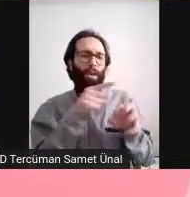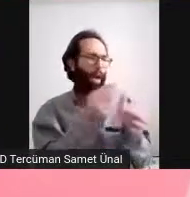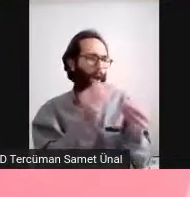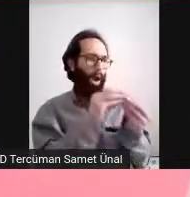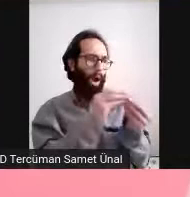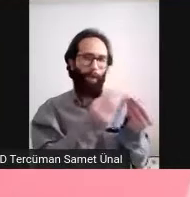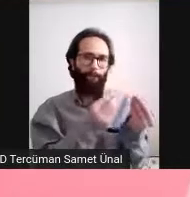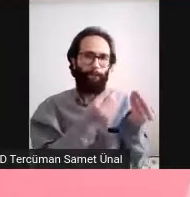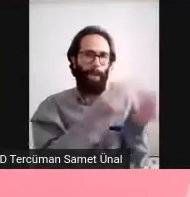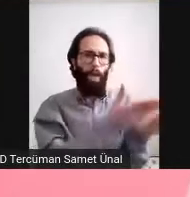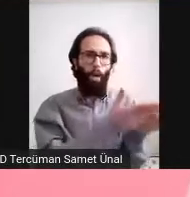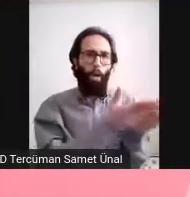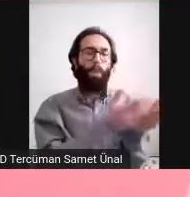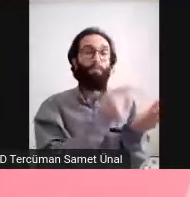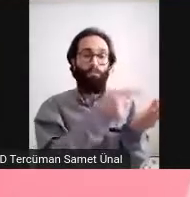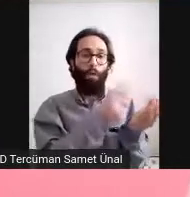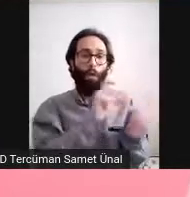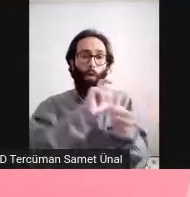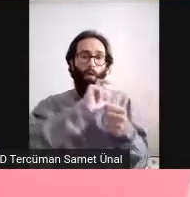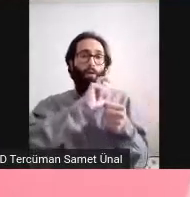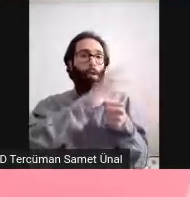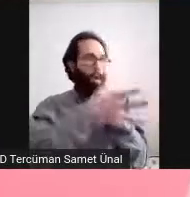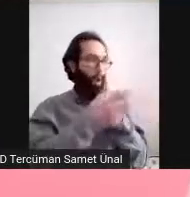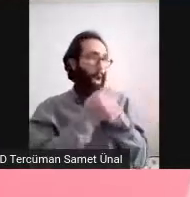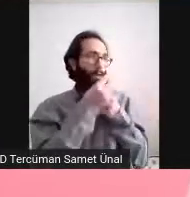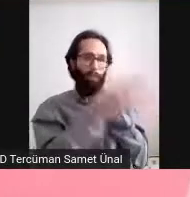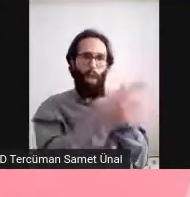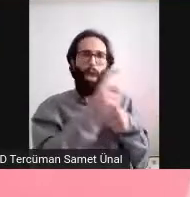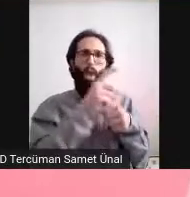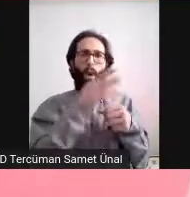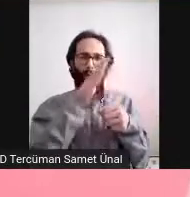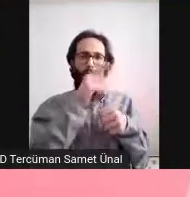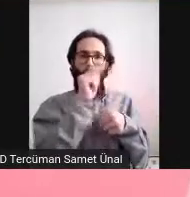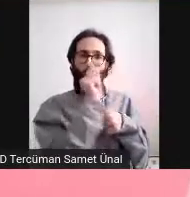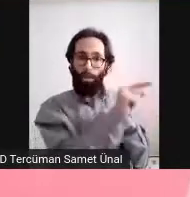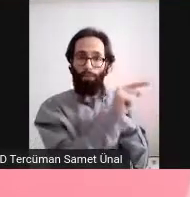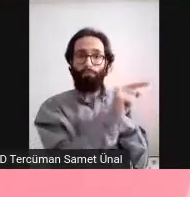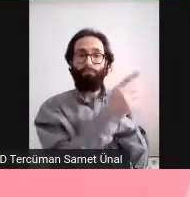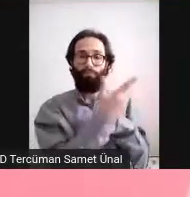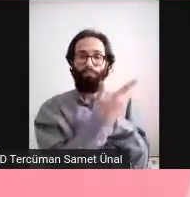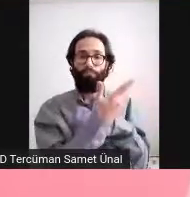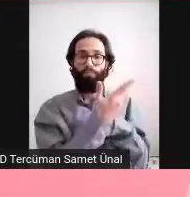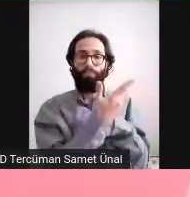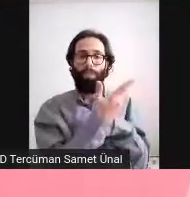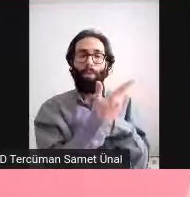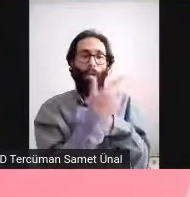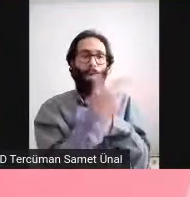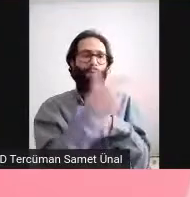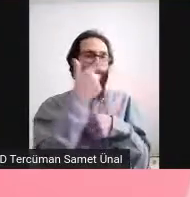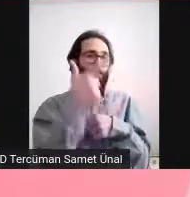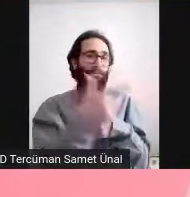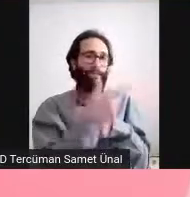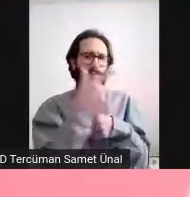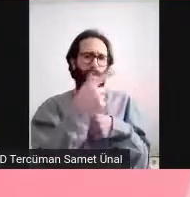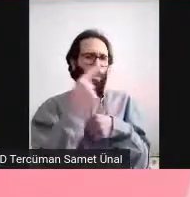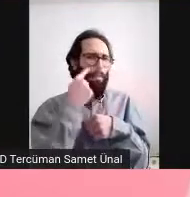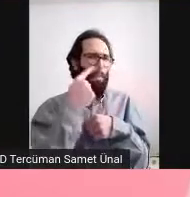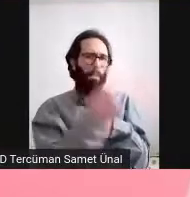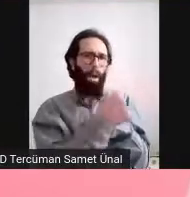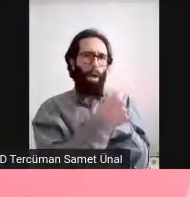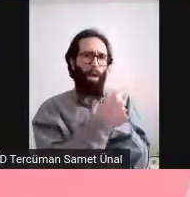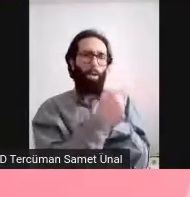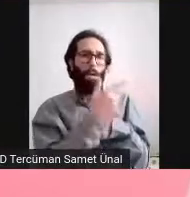Ve sonra da covid ile enfekte ediyorlar fareleri. Bu videoda da parlak noktalar hep aktivasyonu